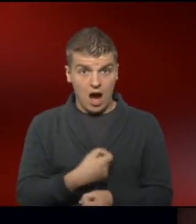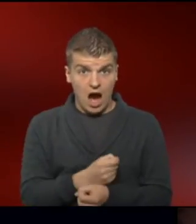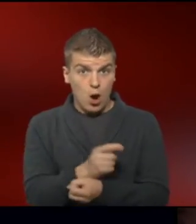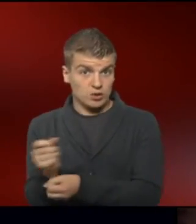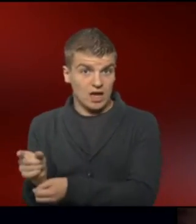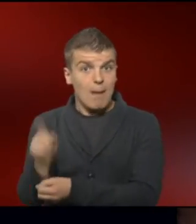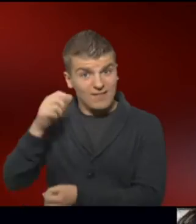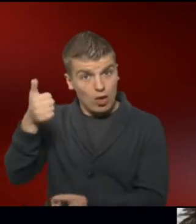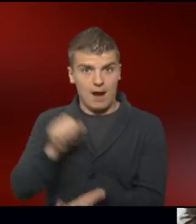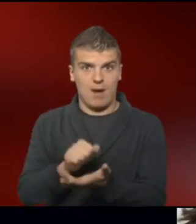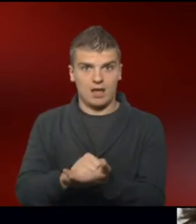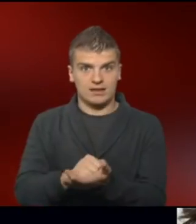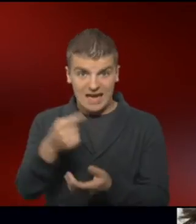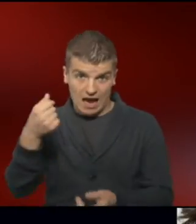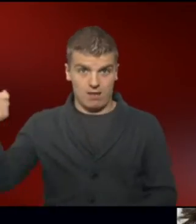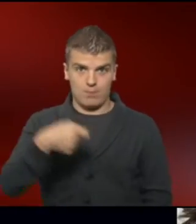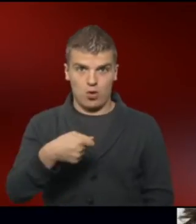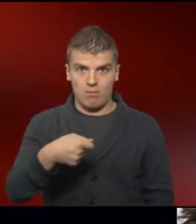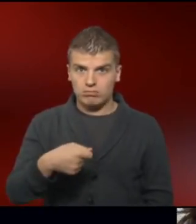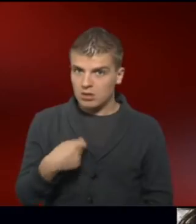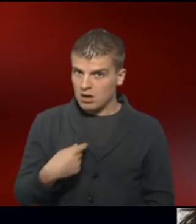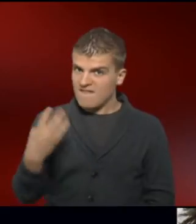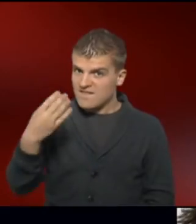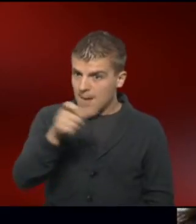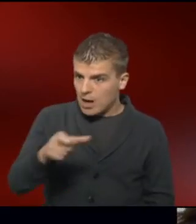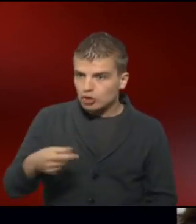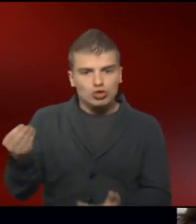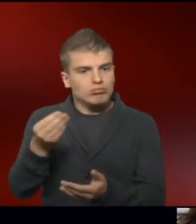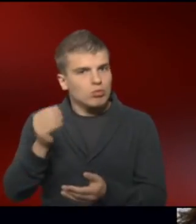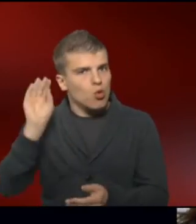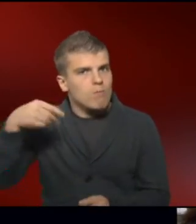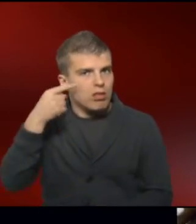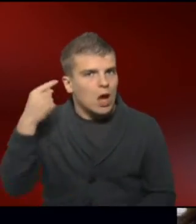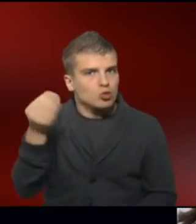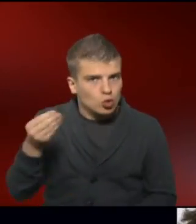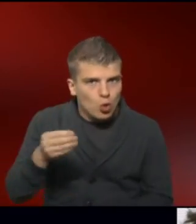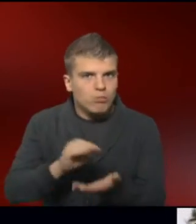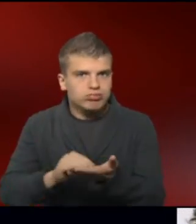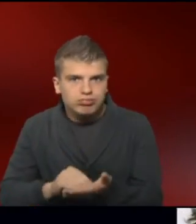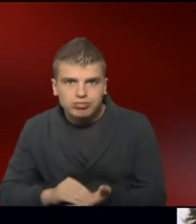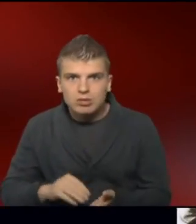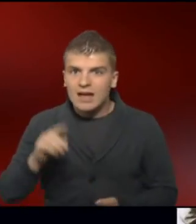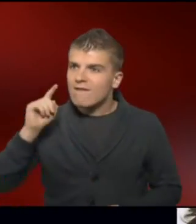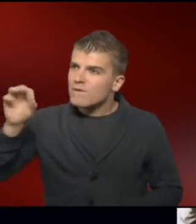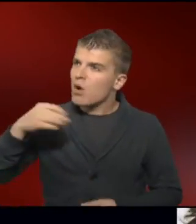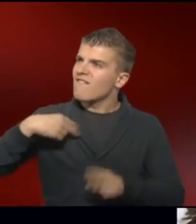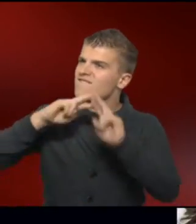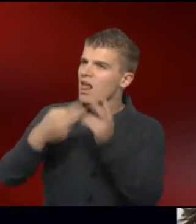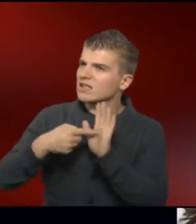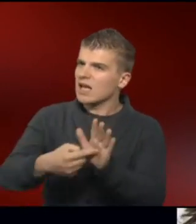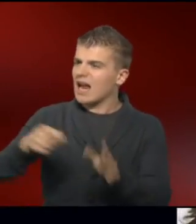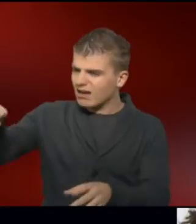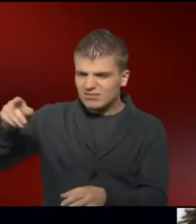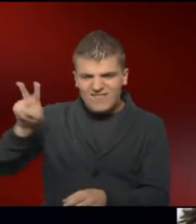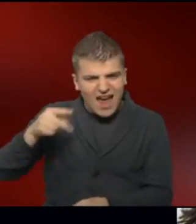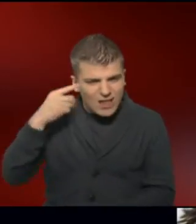eines Magazins, wo nur Menschen mit Down-Syndrom schreiben, zu bestimmten Themen, um der Fachwelt zu beweisen, die können lesen und schreiben.